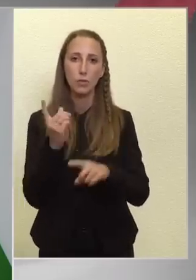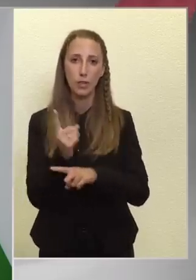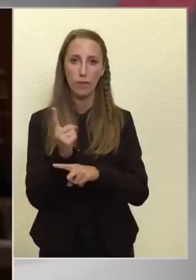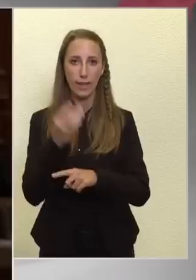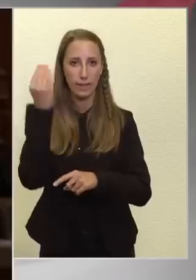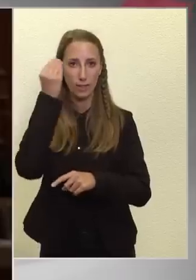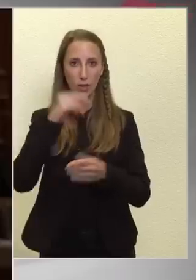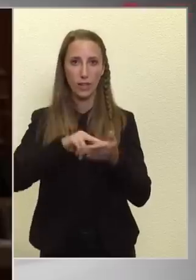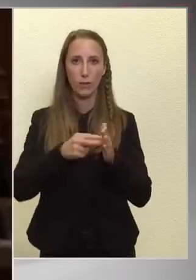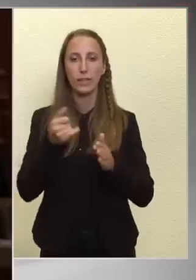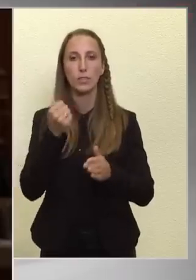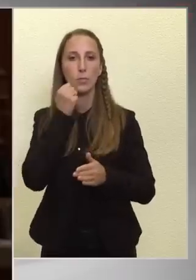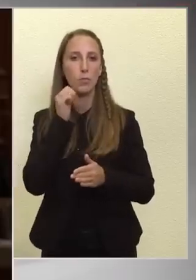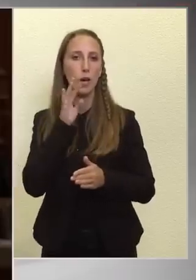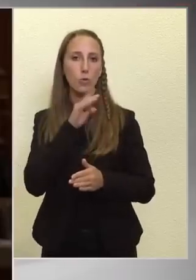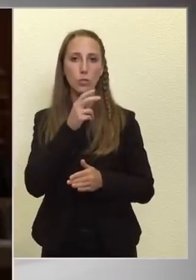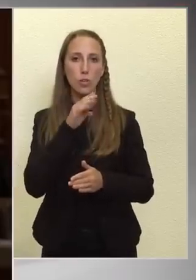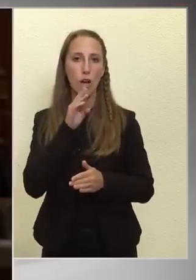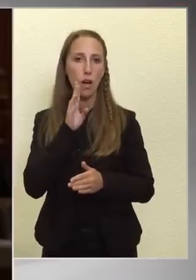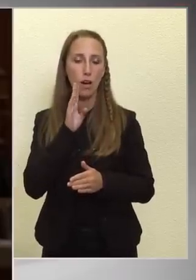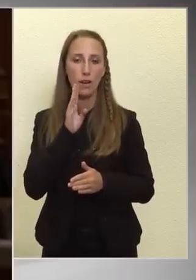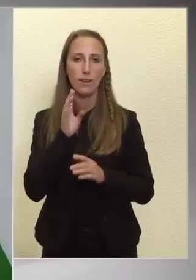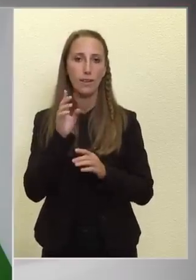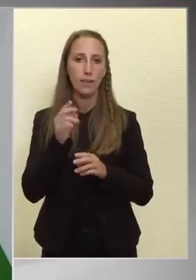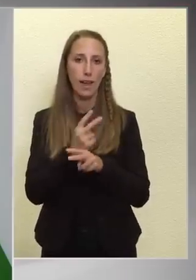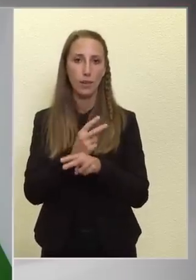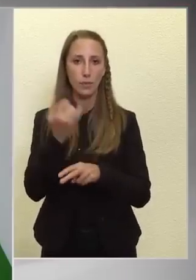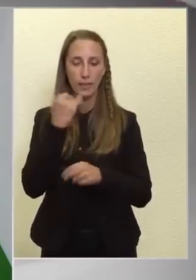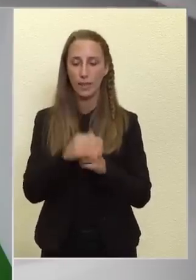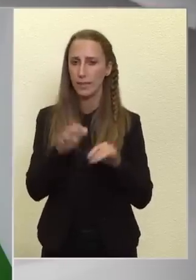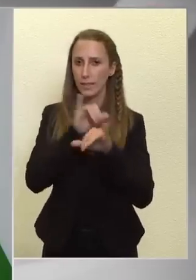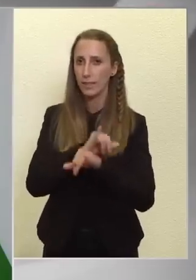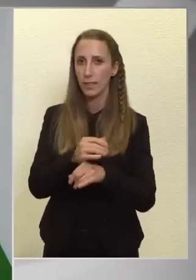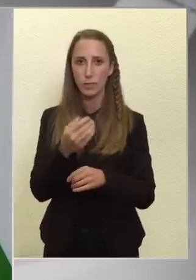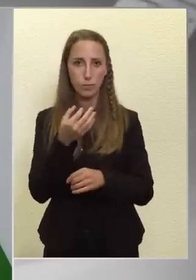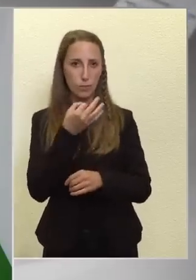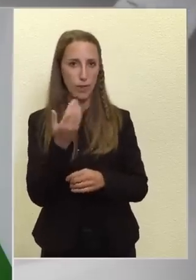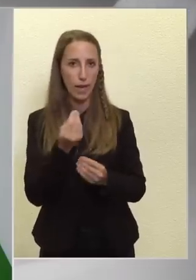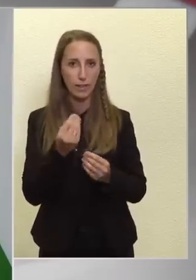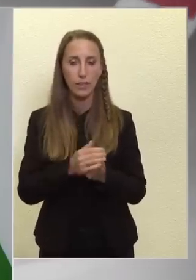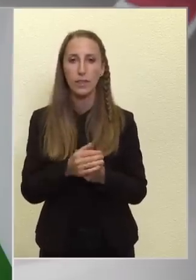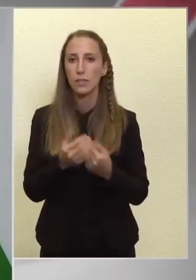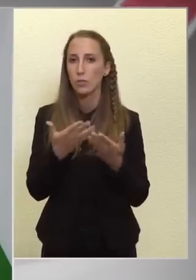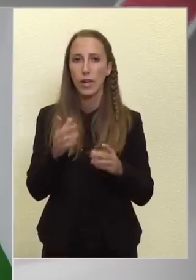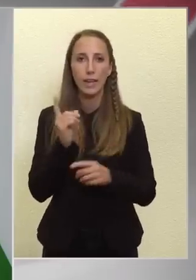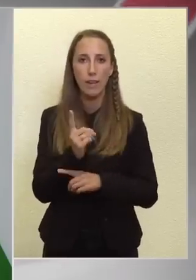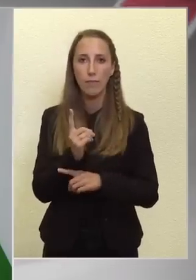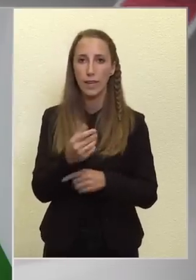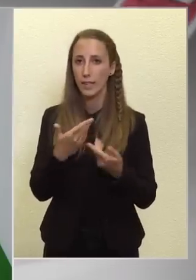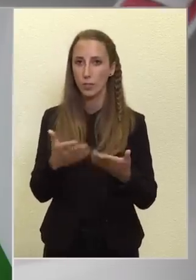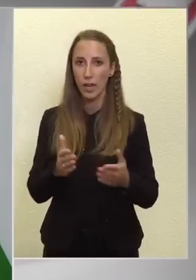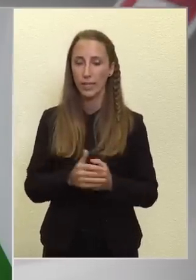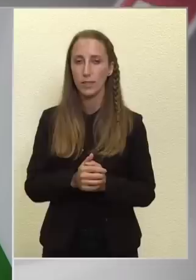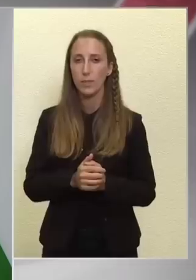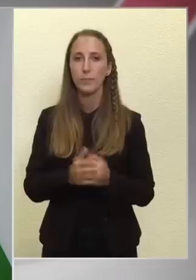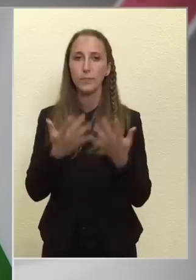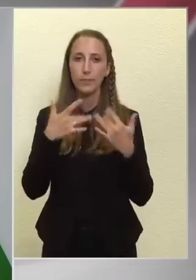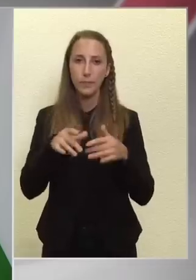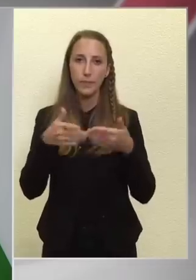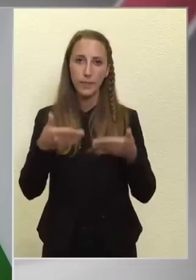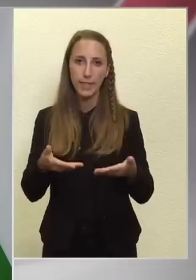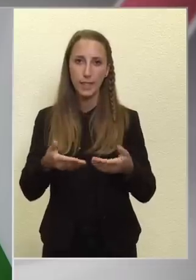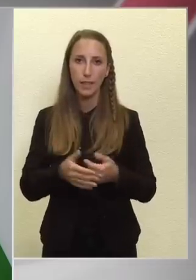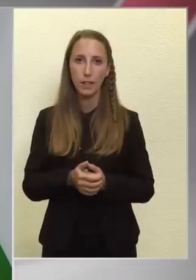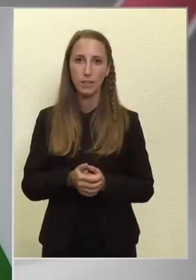tankerületi is, a maruzsa államtikek. Nem, de tévedés. De ez tévedés. Mert? Mert senki nem fenyeget senkit. A helyzet az, hogy